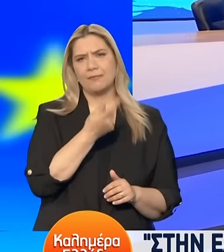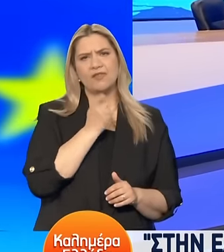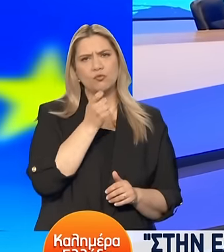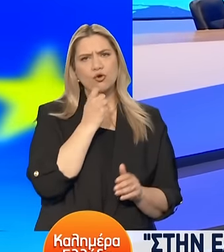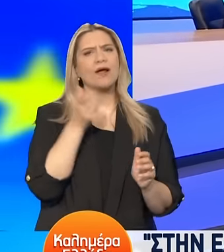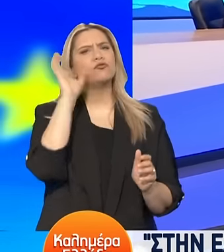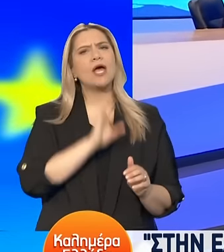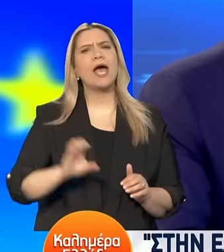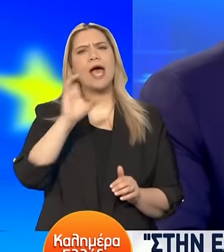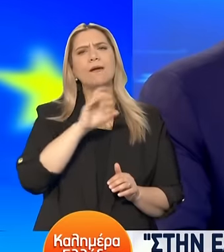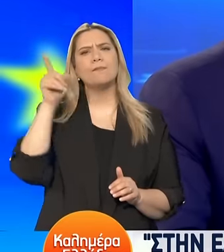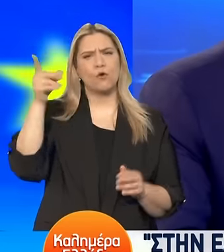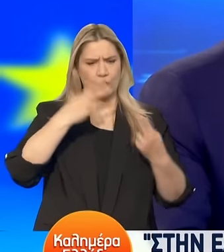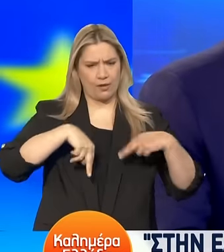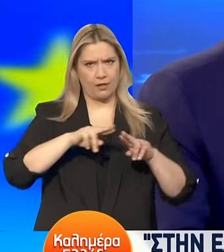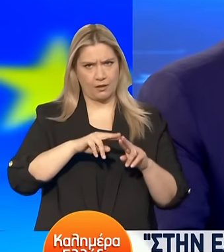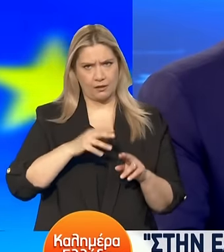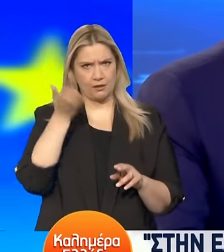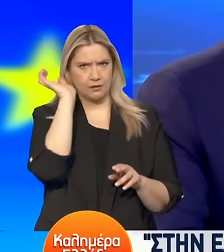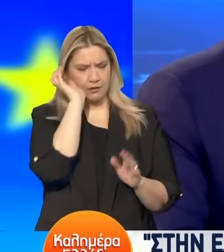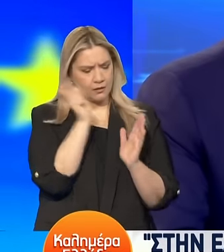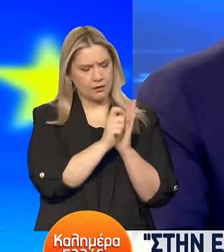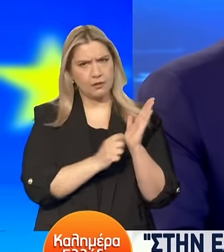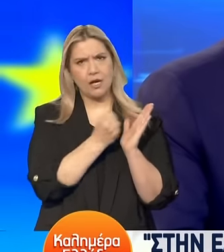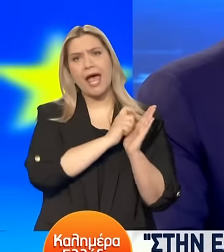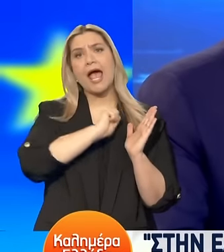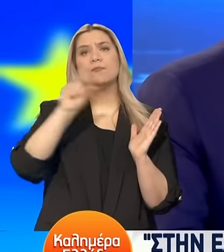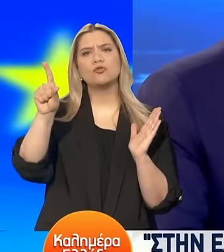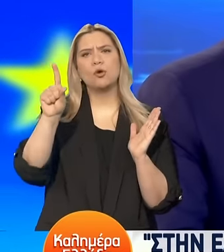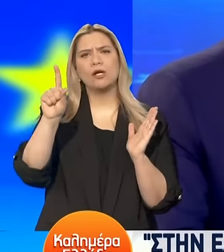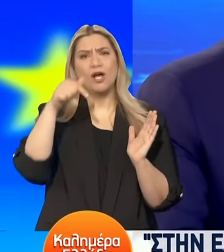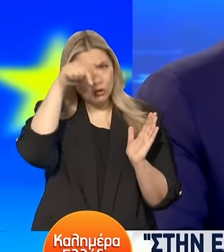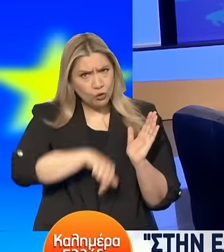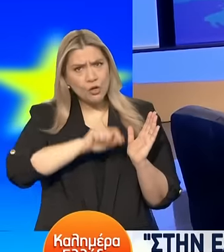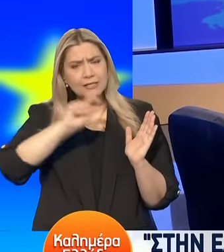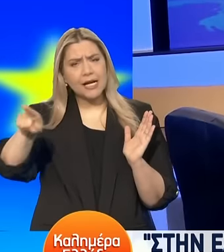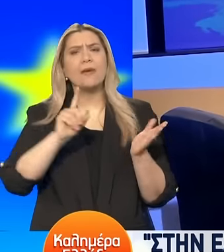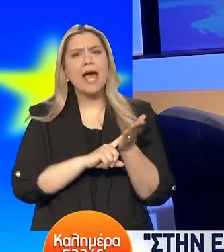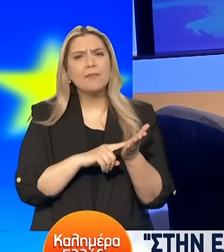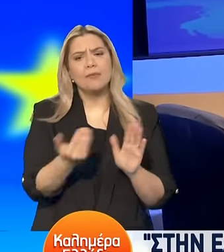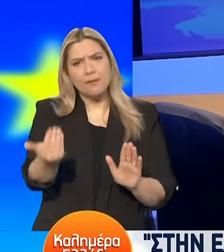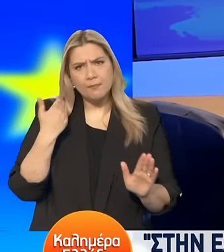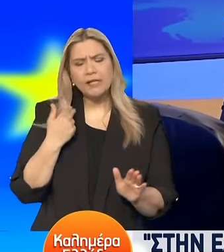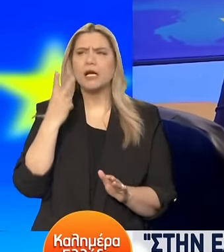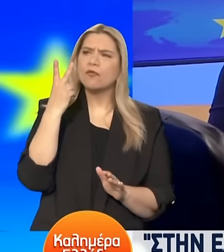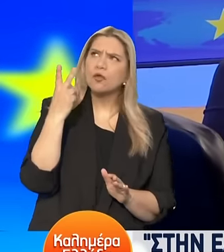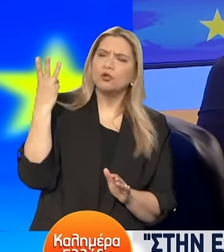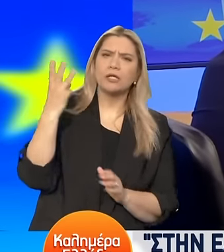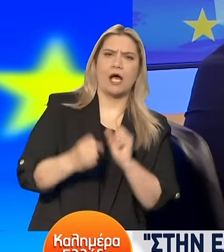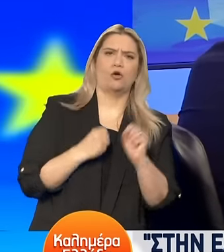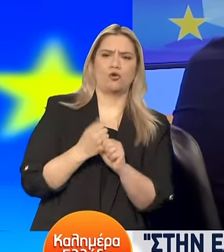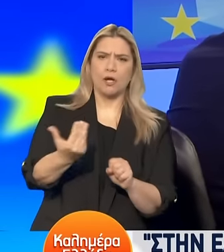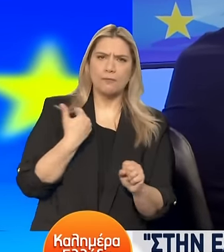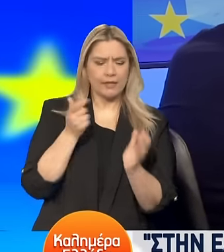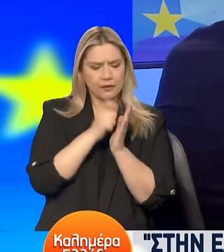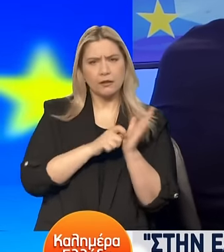Θέλω να σας ρωτήσω το εξής. Γιατί αυτή την επιστολή τη στείλαμε τώρα, και όχι 2,5-3 χρόνια που αυτή η ιστορία μας απασχολεί και